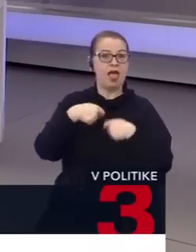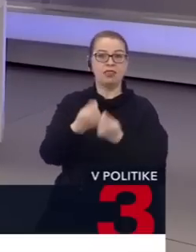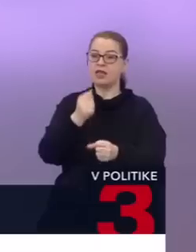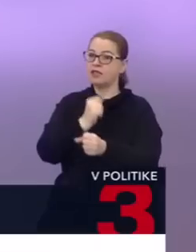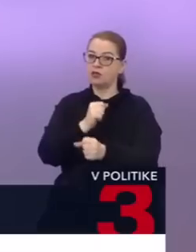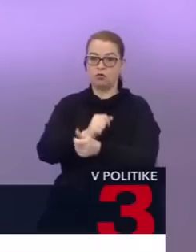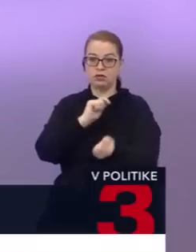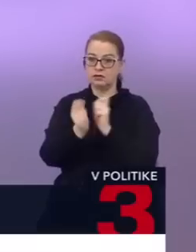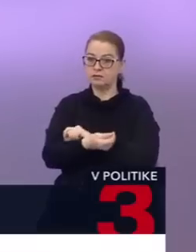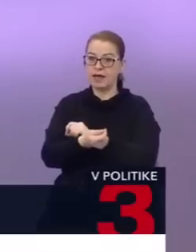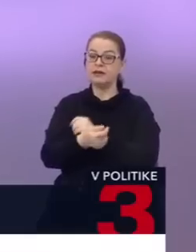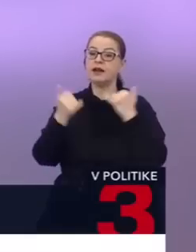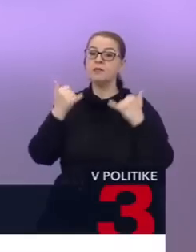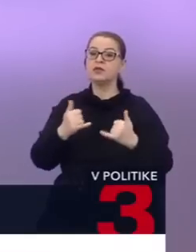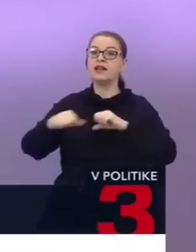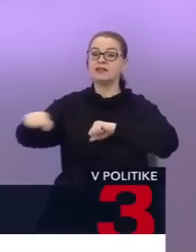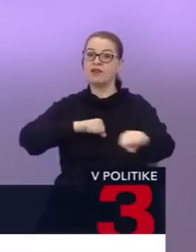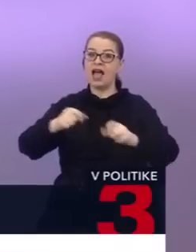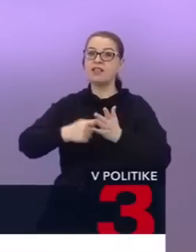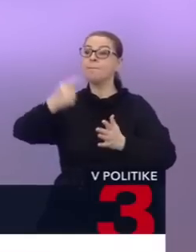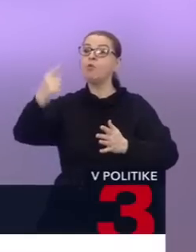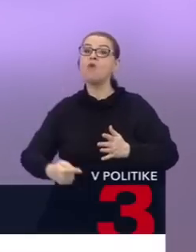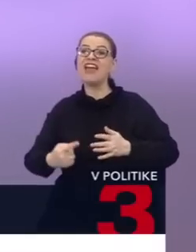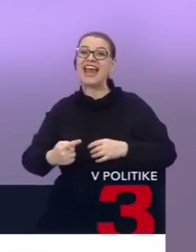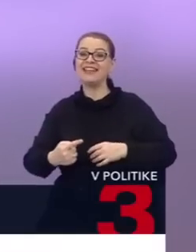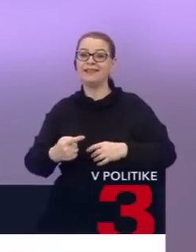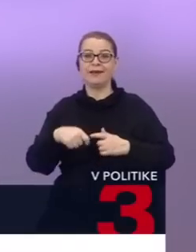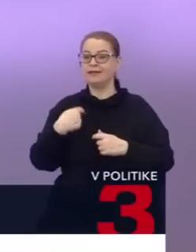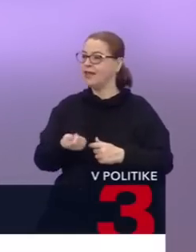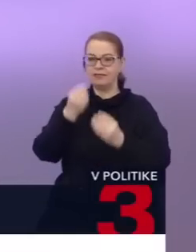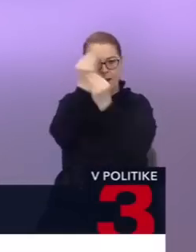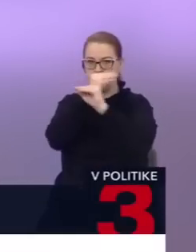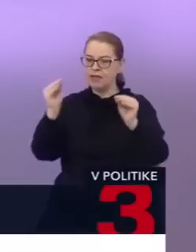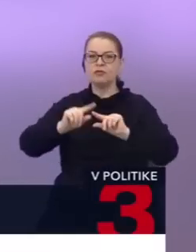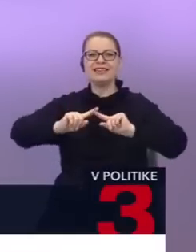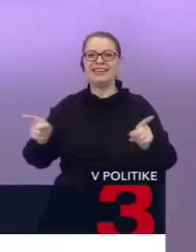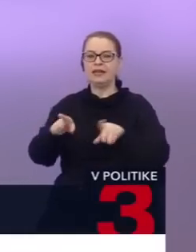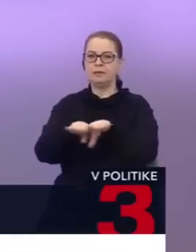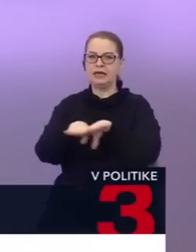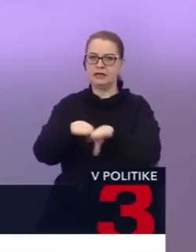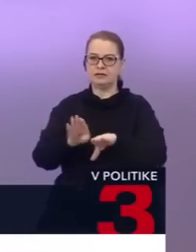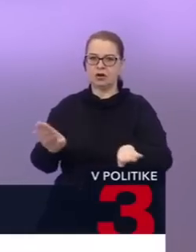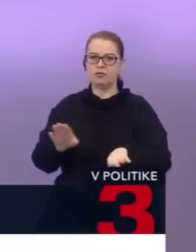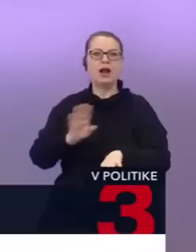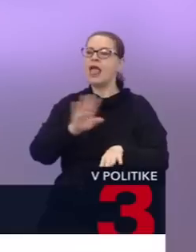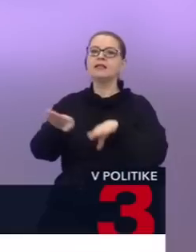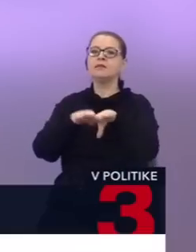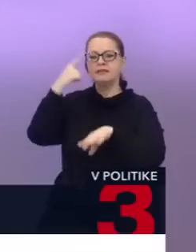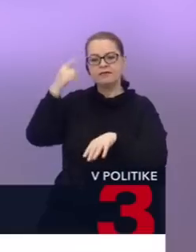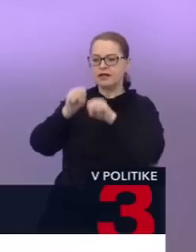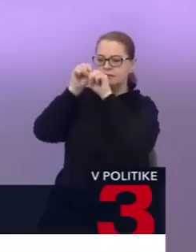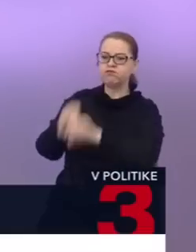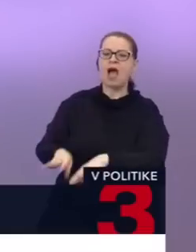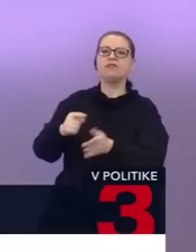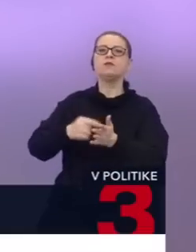nejaké zmeny. Lebo dnes, keď je vláda v poverení, vy neviete vymenovať iného ministra. Vy viete len ministra zbaviť poverenia. Áno.